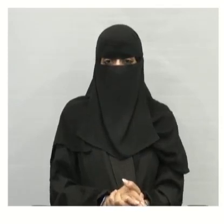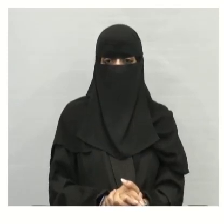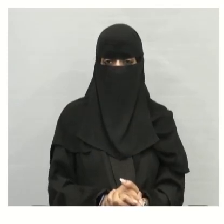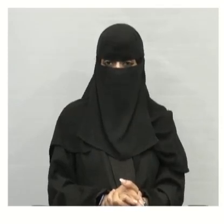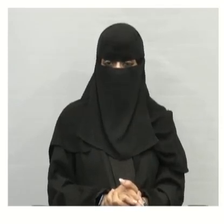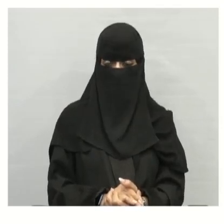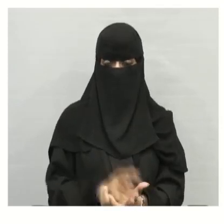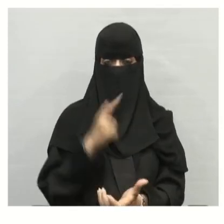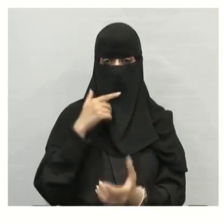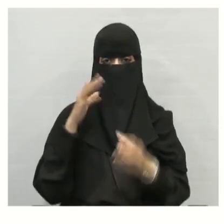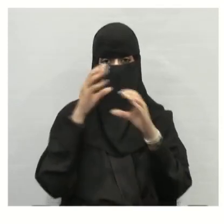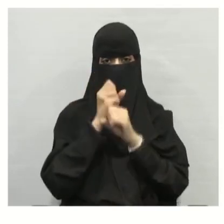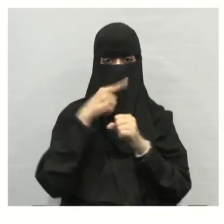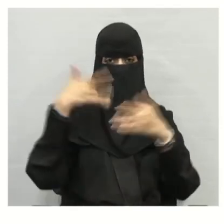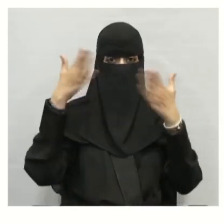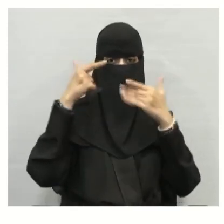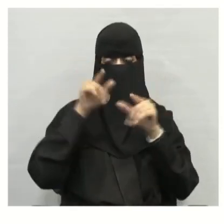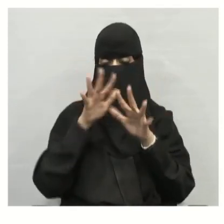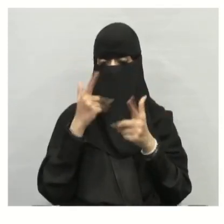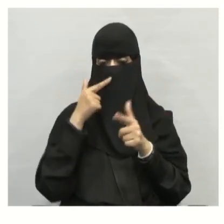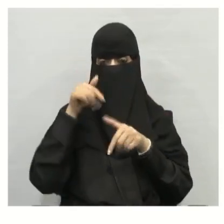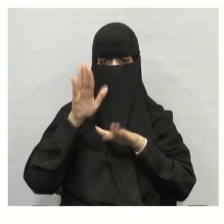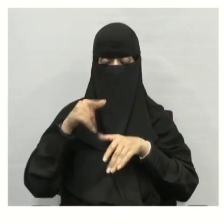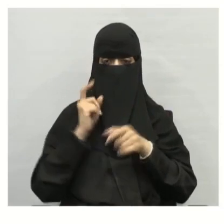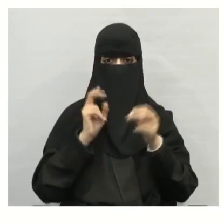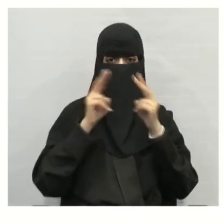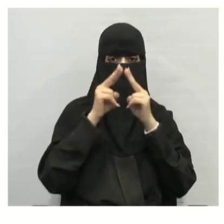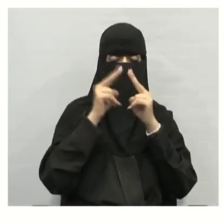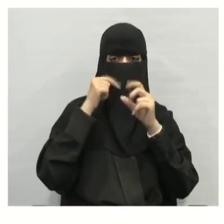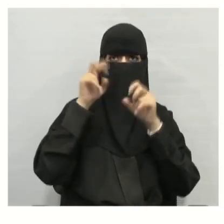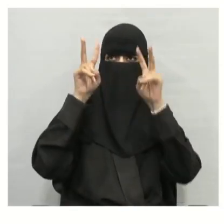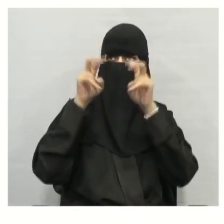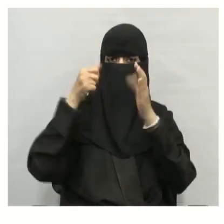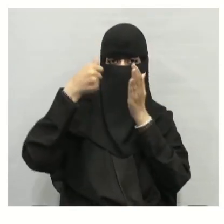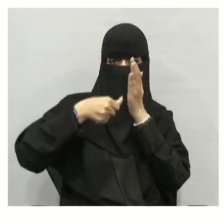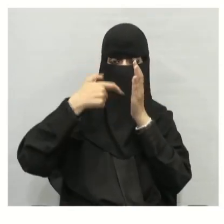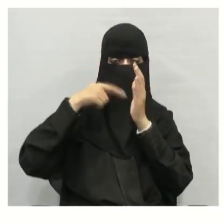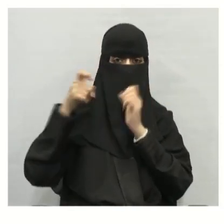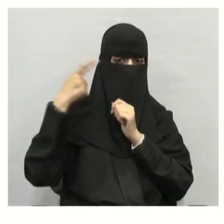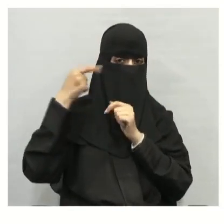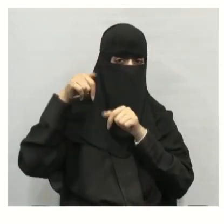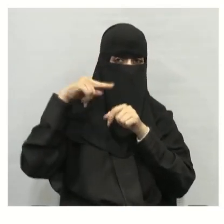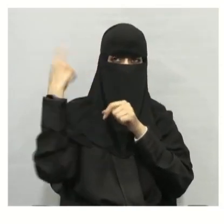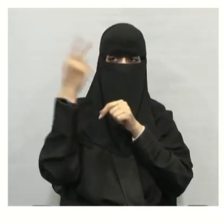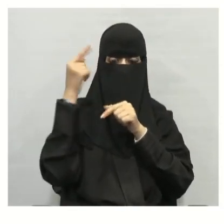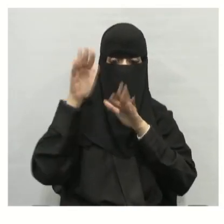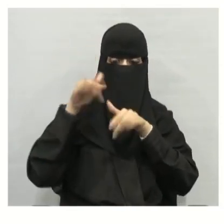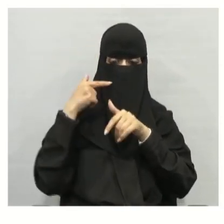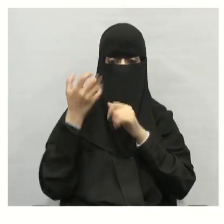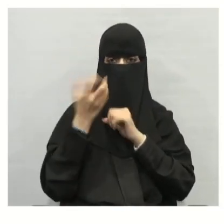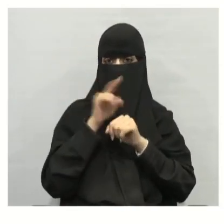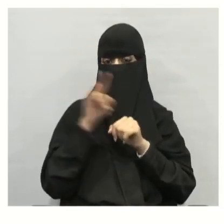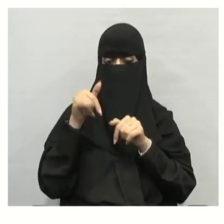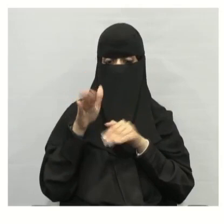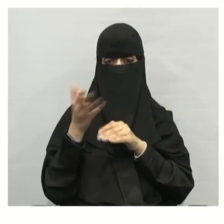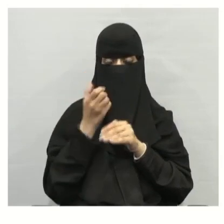بحماية الهواء؟ أولا نوفر الكهرباء بإطفال أضواء والراديو والمراوح والأجهزة التي لا